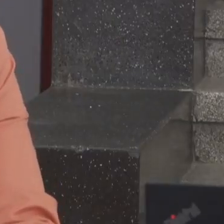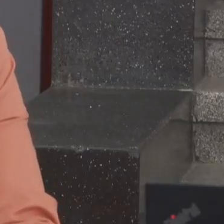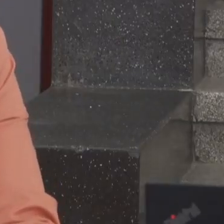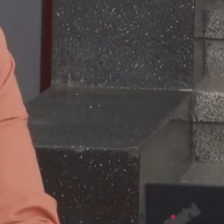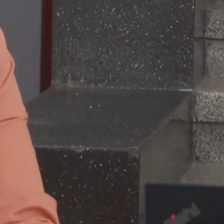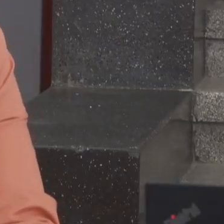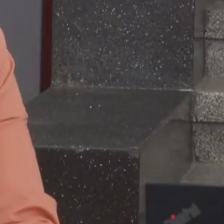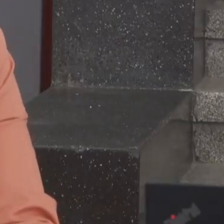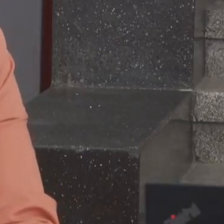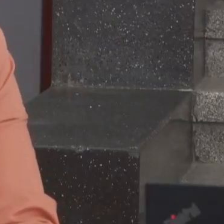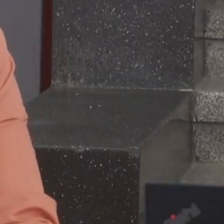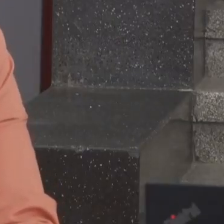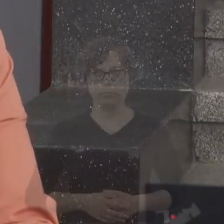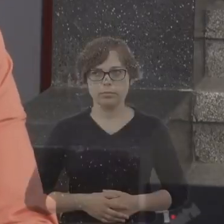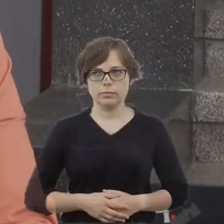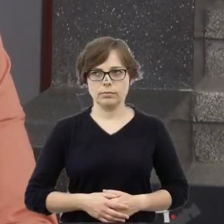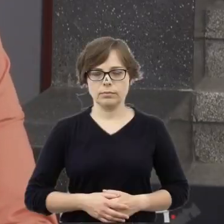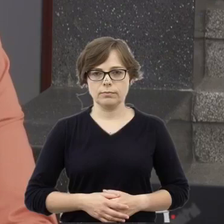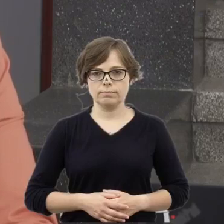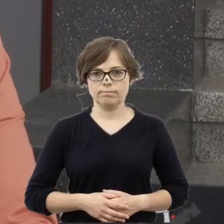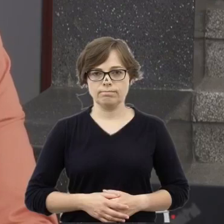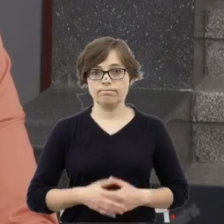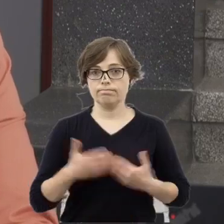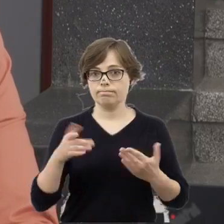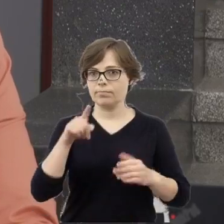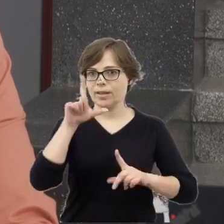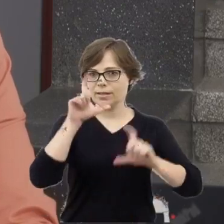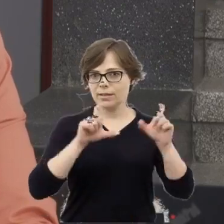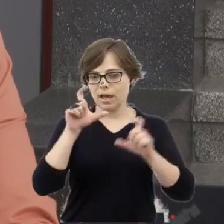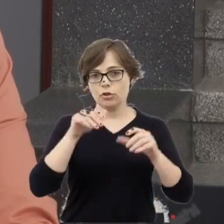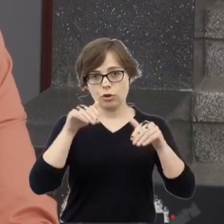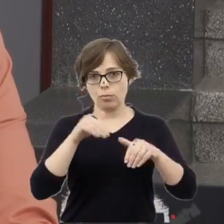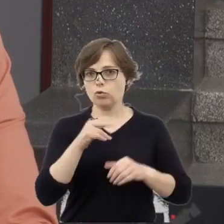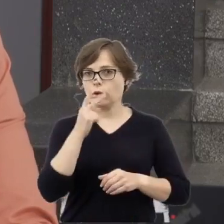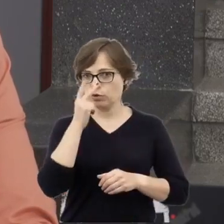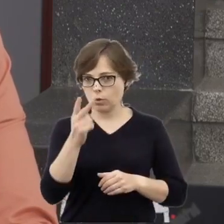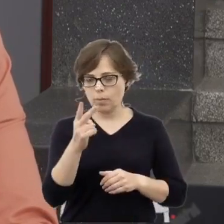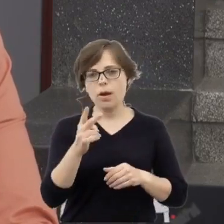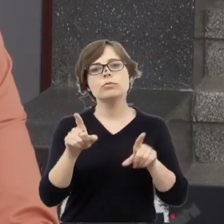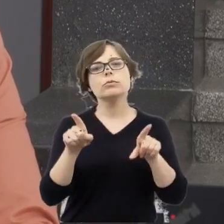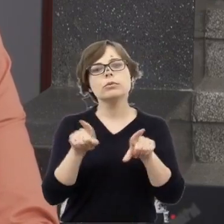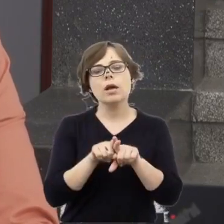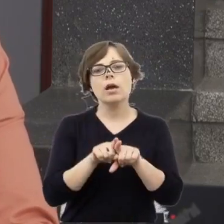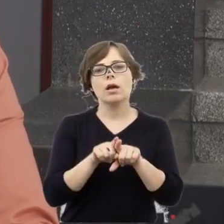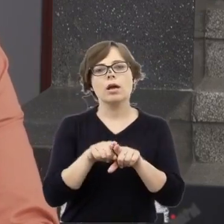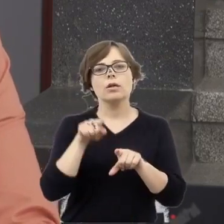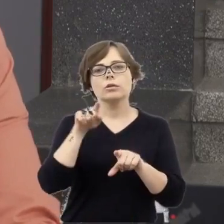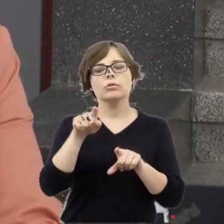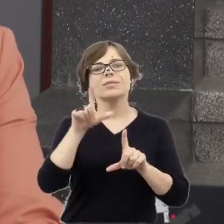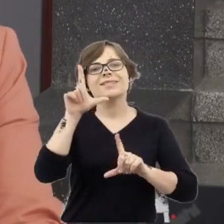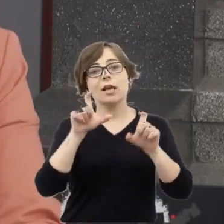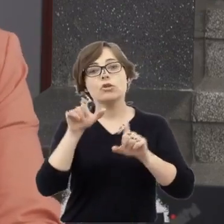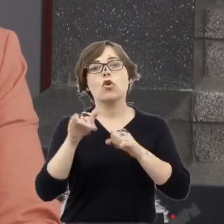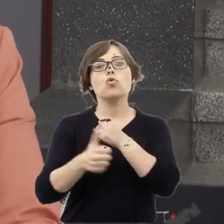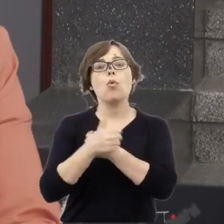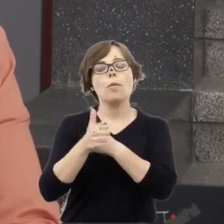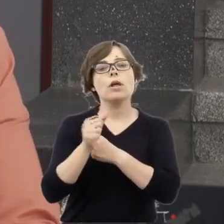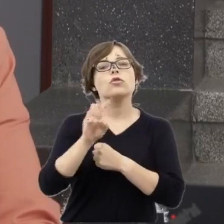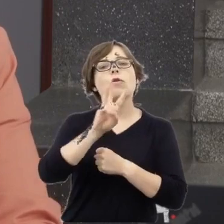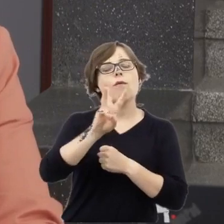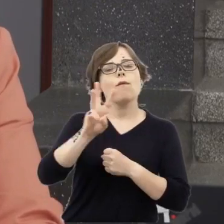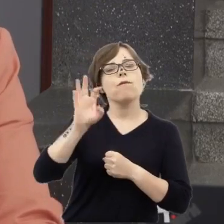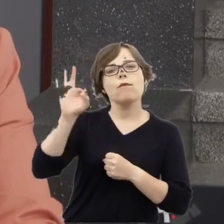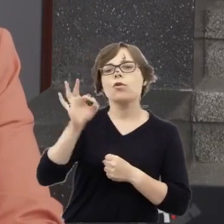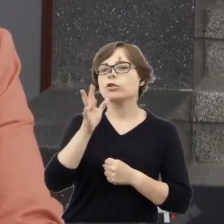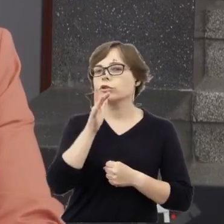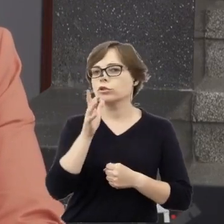Tutaj można zobaczyć te zdjęcia, wrócić do nich na portalach zdjęć i dokumentacji Żydowskiego Instytutu